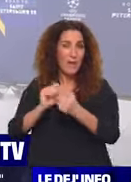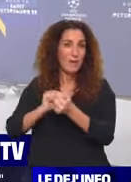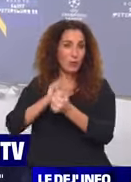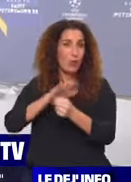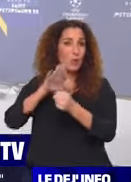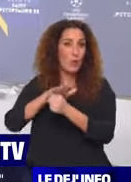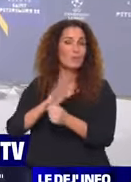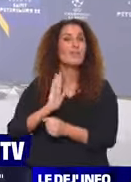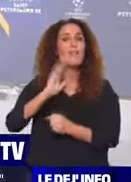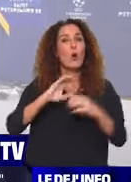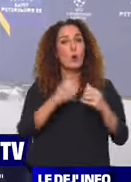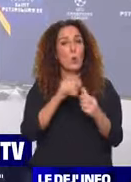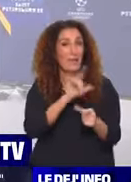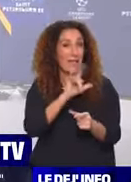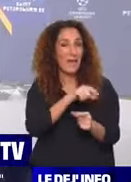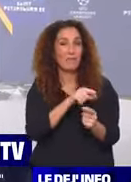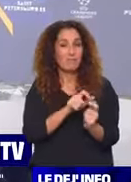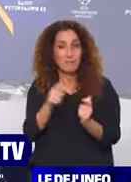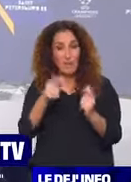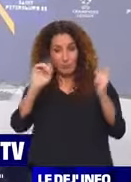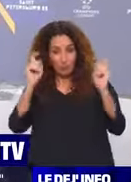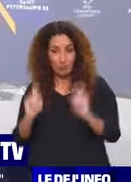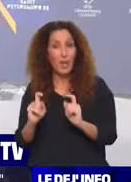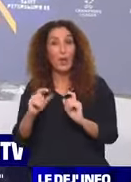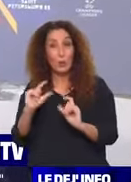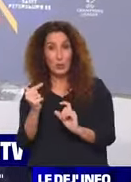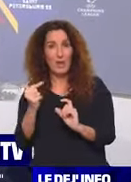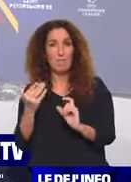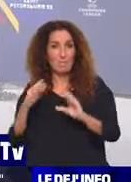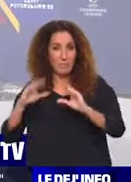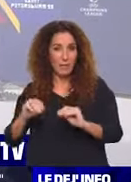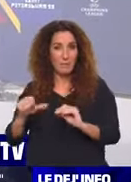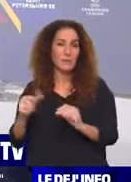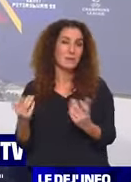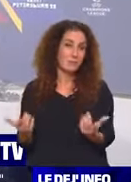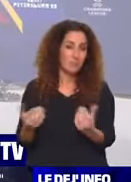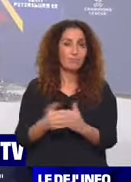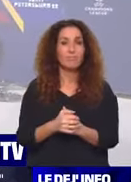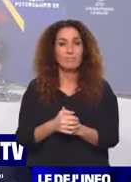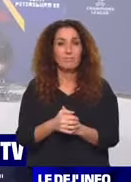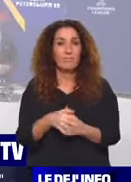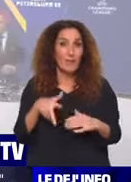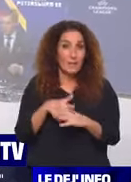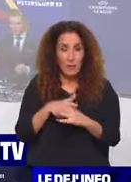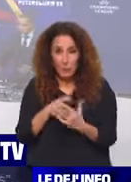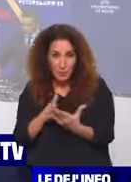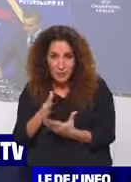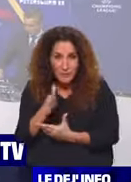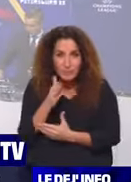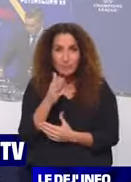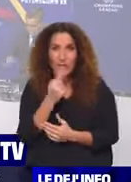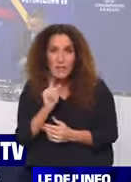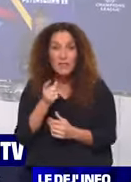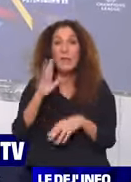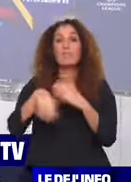Ils étaient dans le groupe de Lille et ont terminé deuxième. Lillois qui ont eu un début de parcours difficile et qui ont terminé avec une